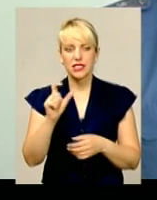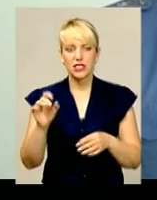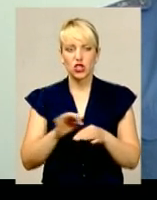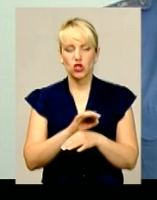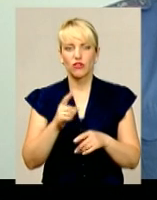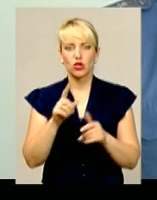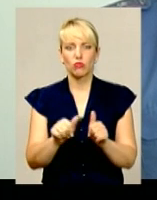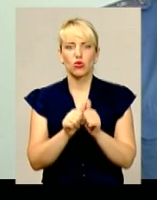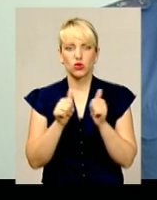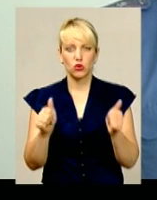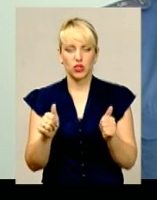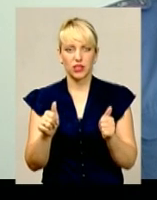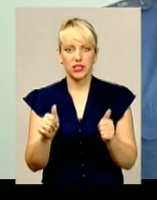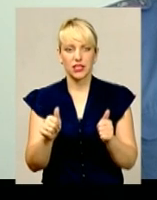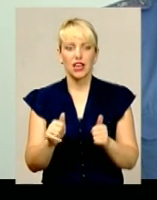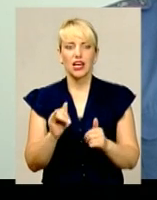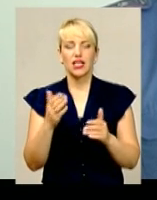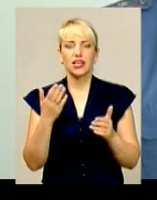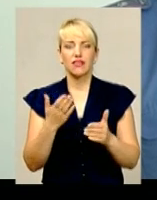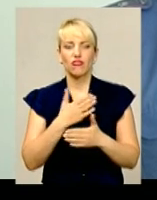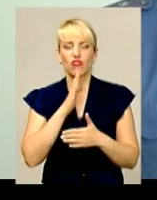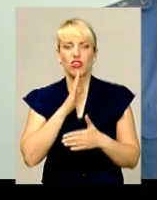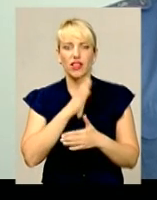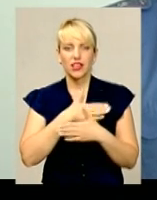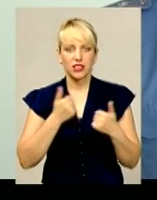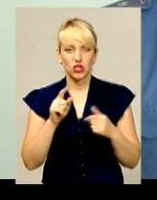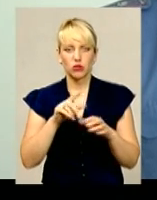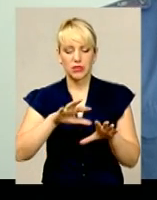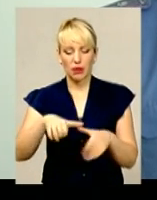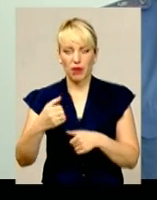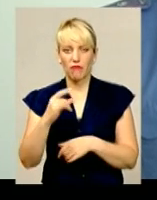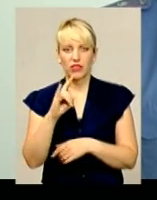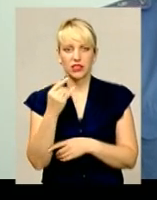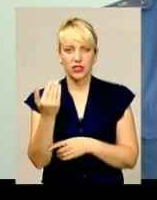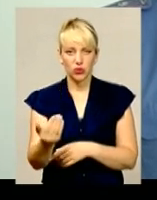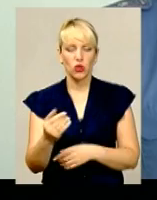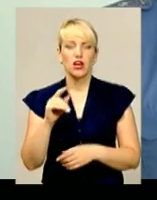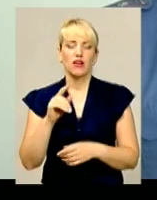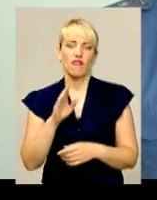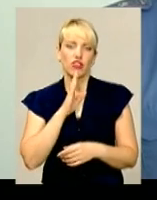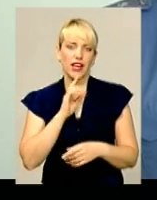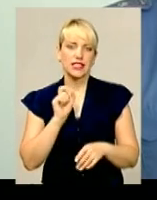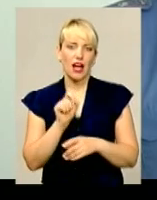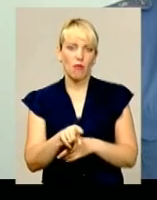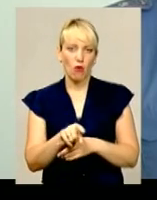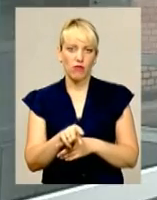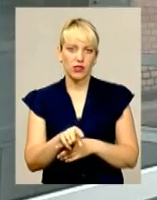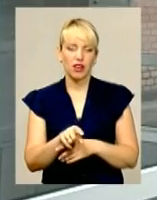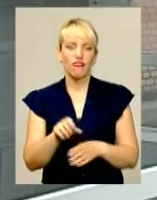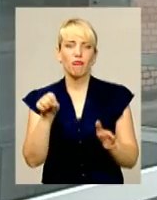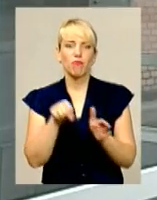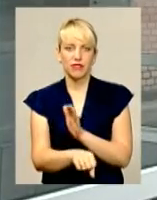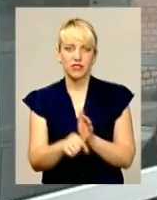розлучатися. І так, як вона не хотіла, щоб він забрав її дитину, вона замовила фактично вчинення його вбивства.